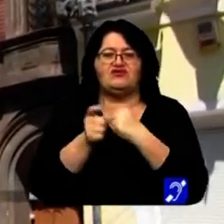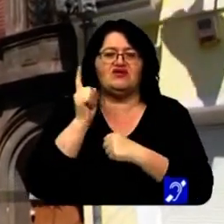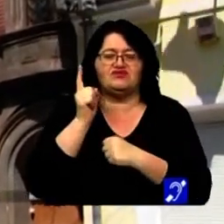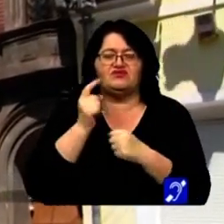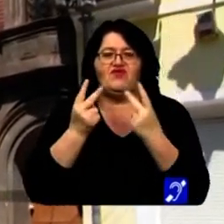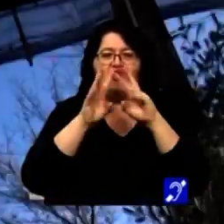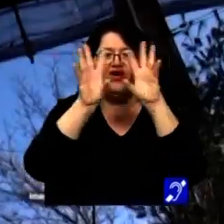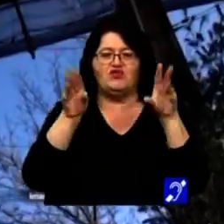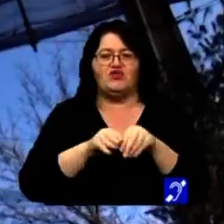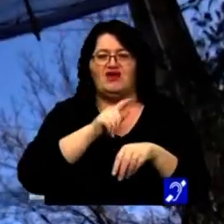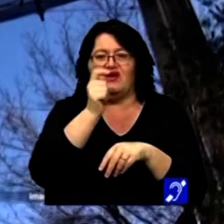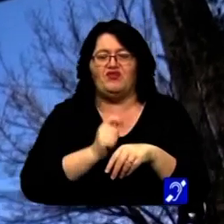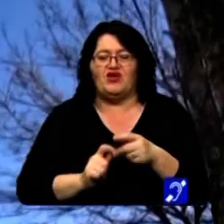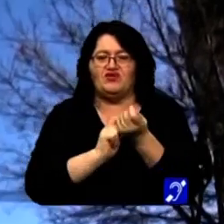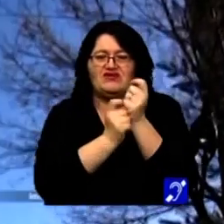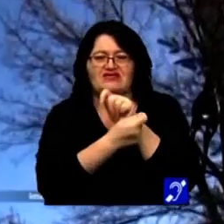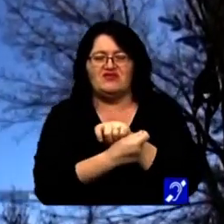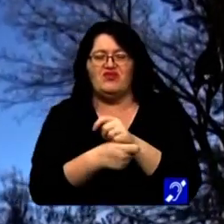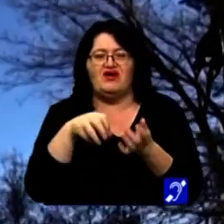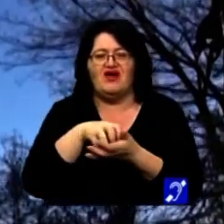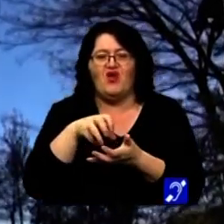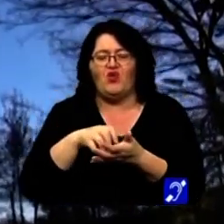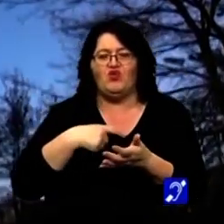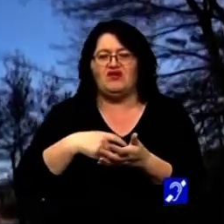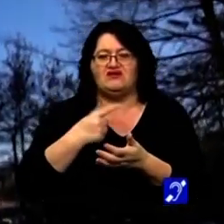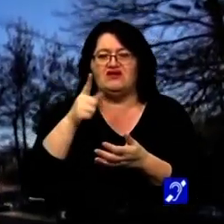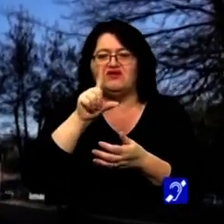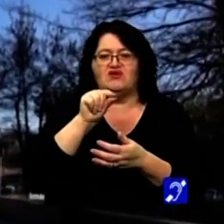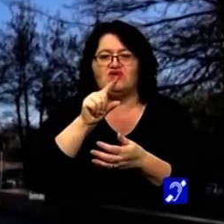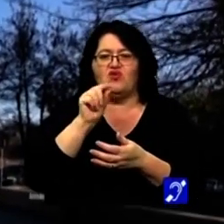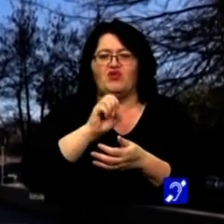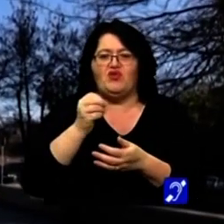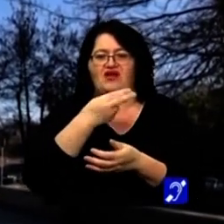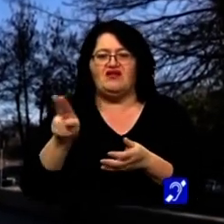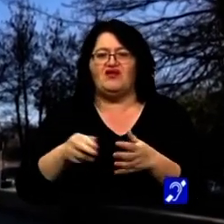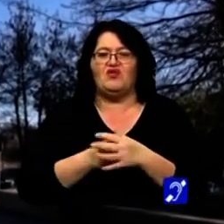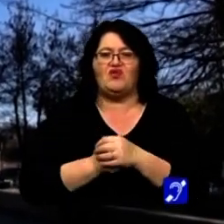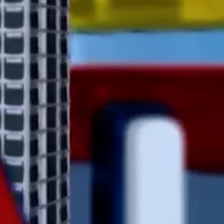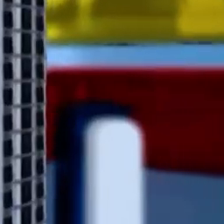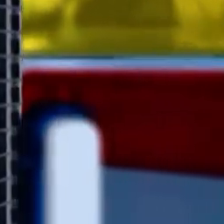Valoarea estimată a proiectului de reconversie a funicularului este de 20 milioane de euro.